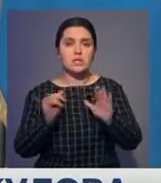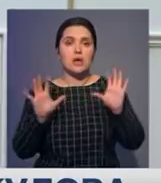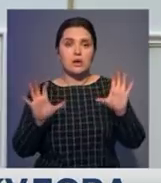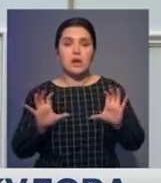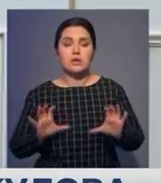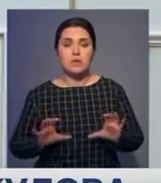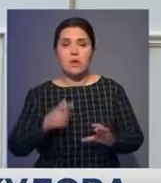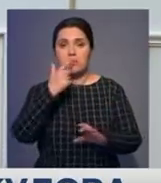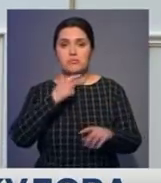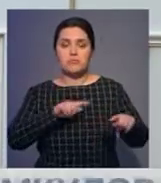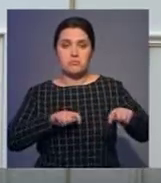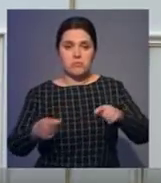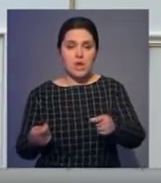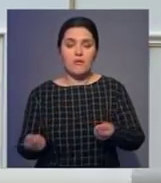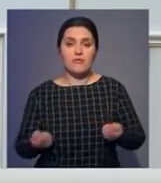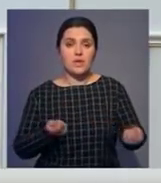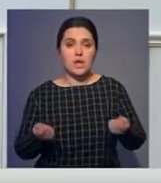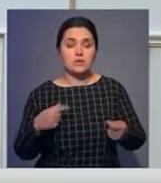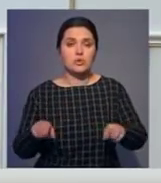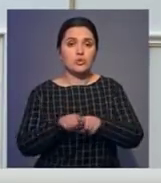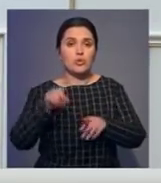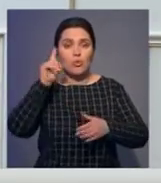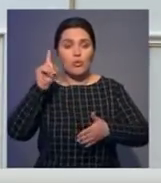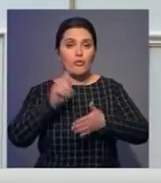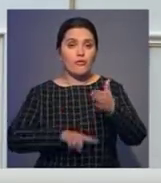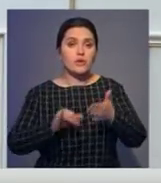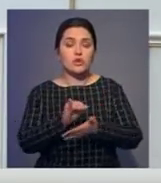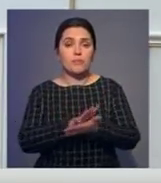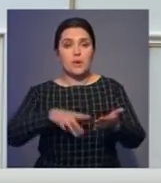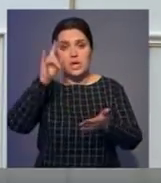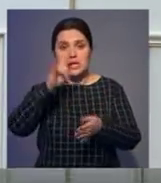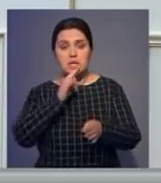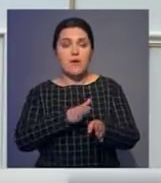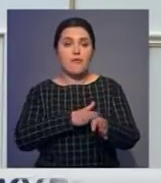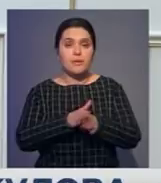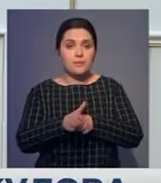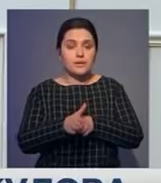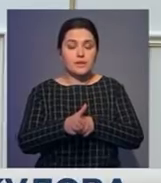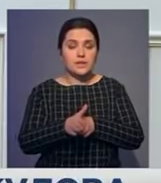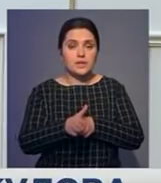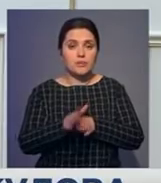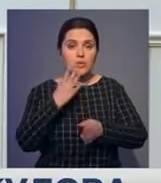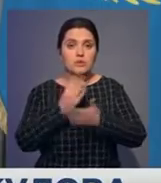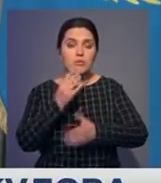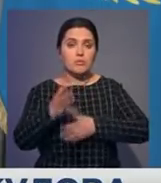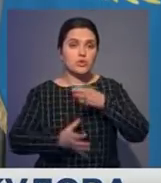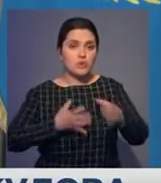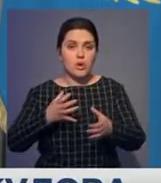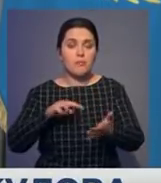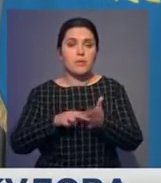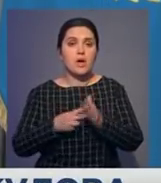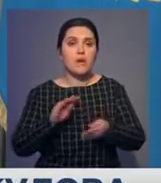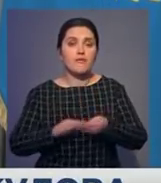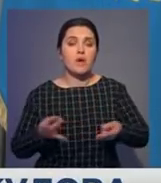транзит власти в Казахстане. Они также выражают уверенность в продолжении Казахстана в выполнении своих международных обязательств.